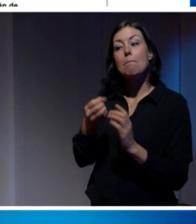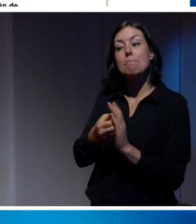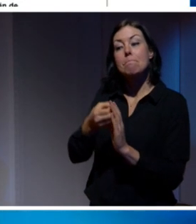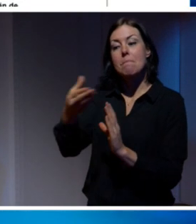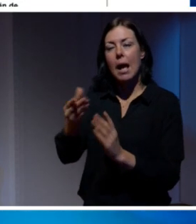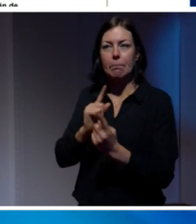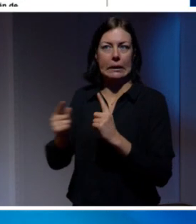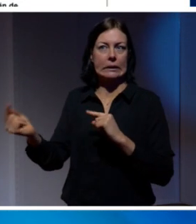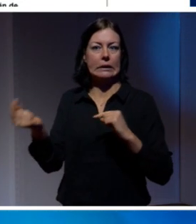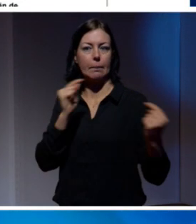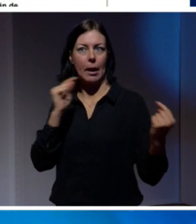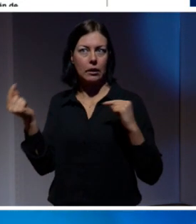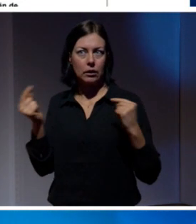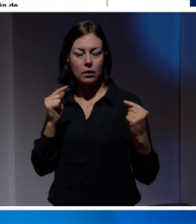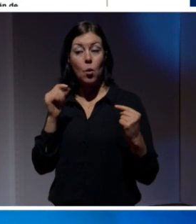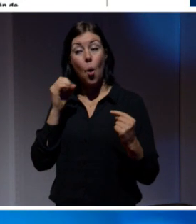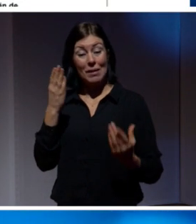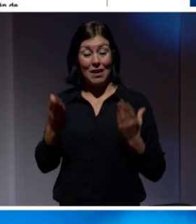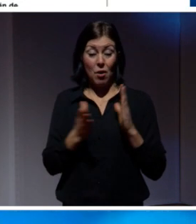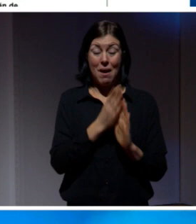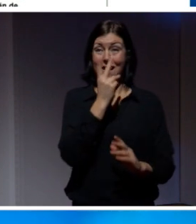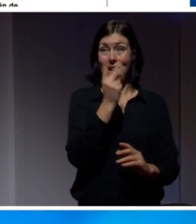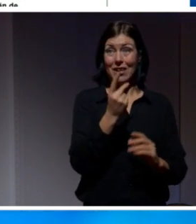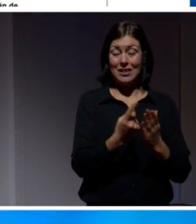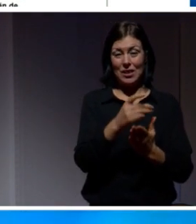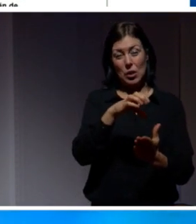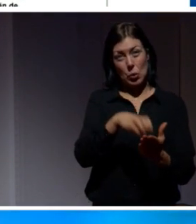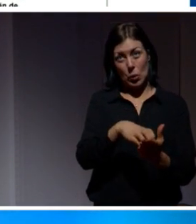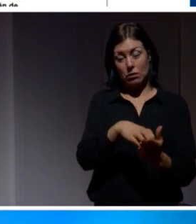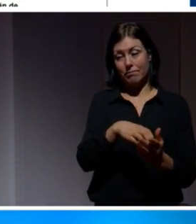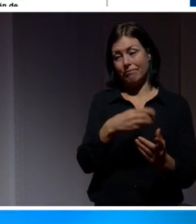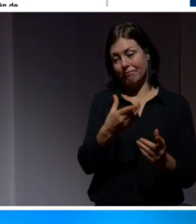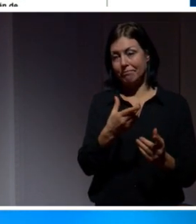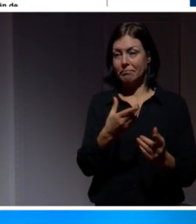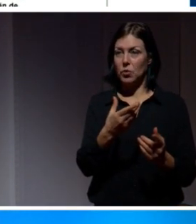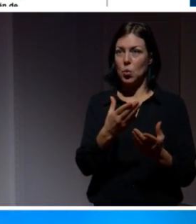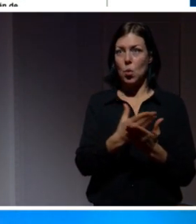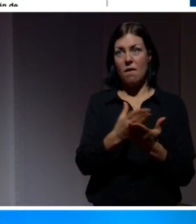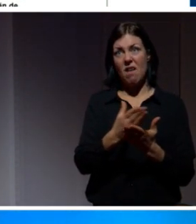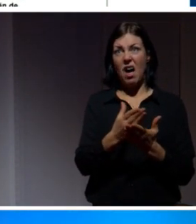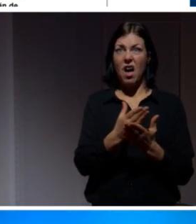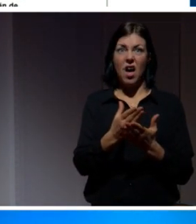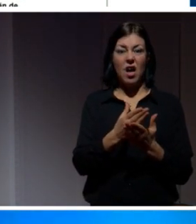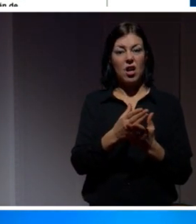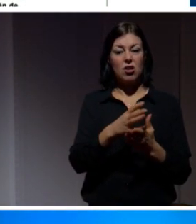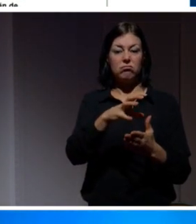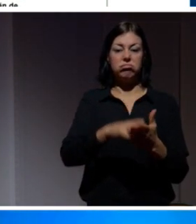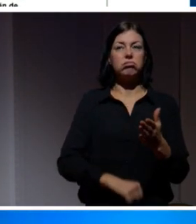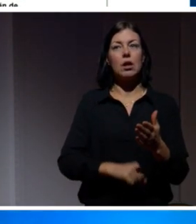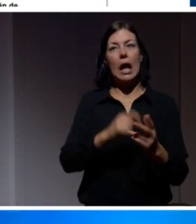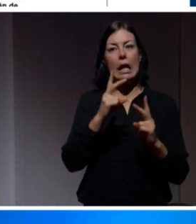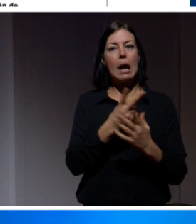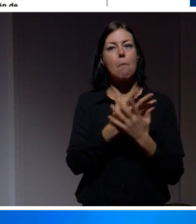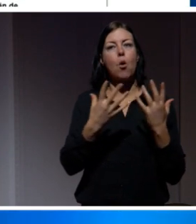debatt. Om man jämför det med en helt annan situation som skördar ungefär storleksordningen lika många människoliv, trafiken i Sverige.